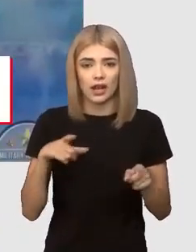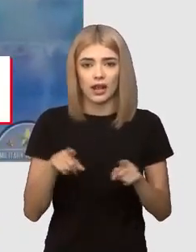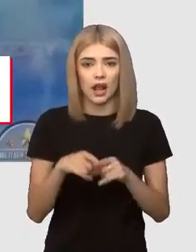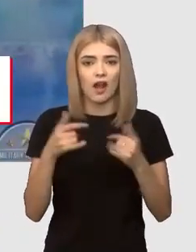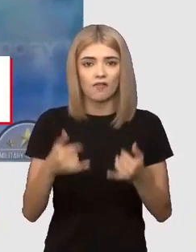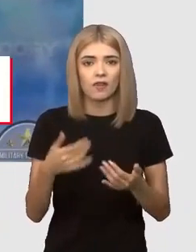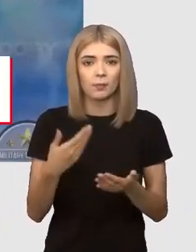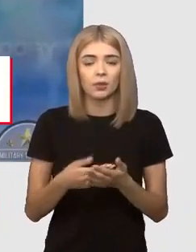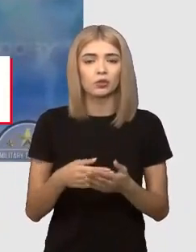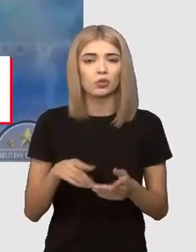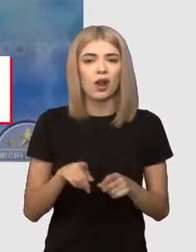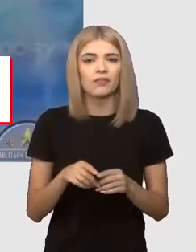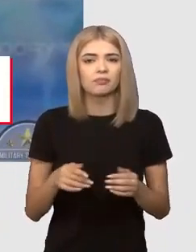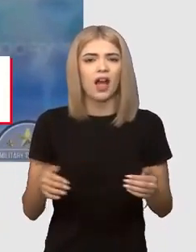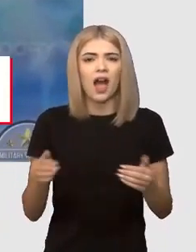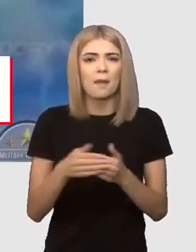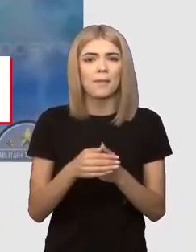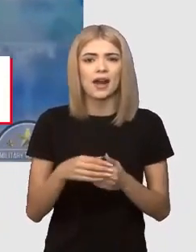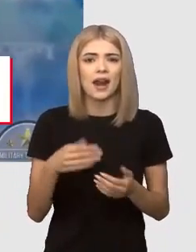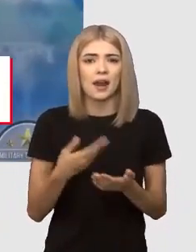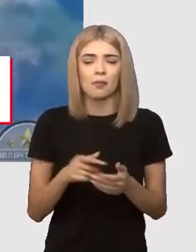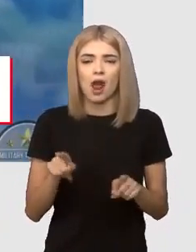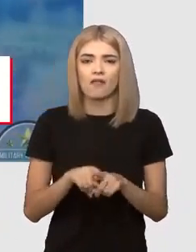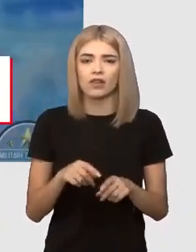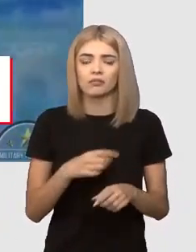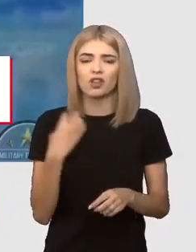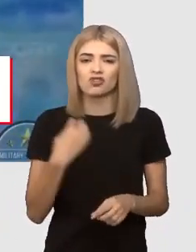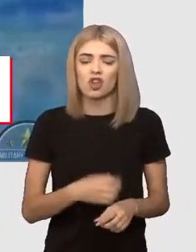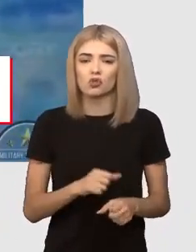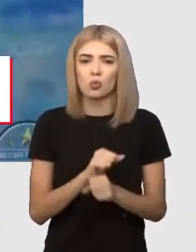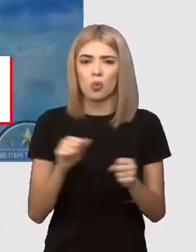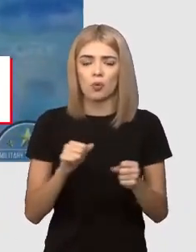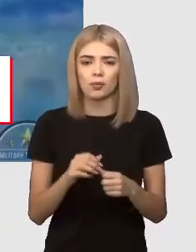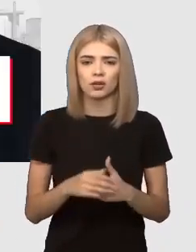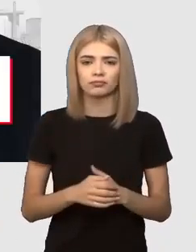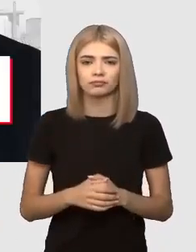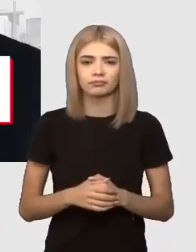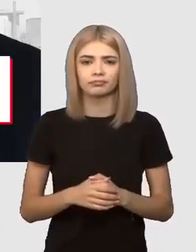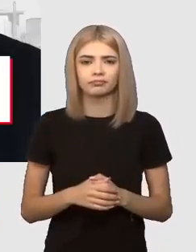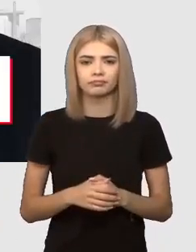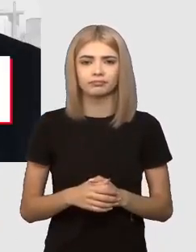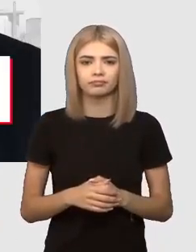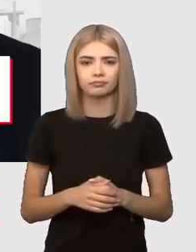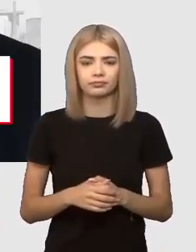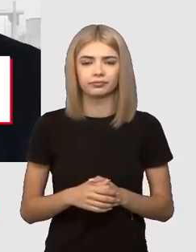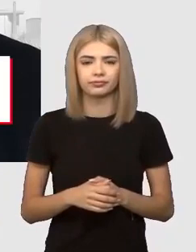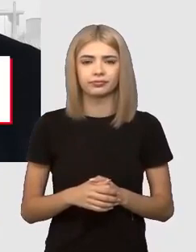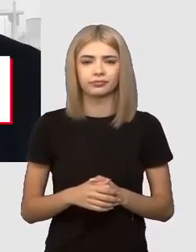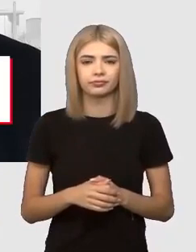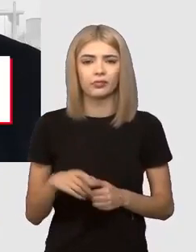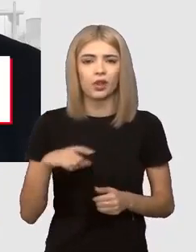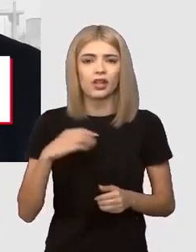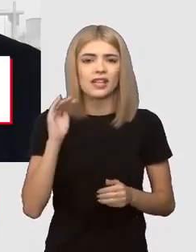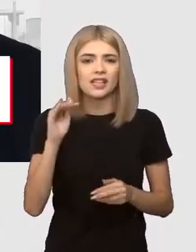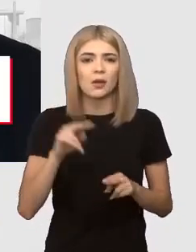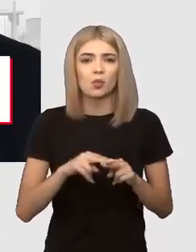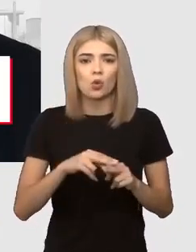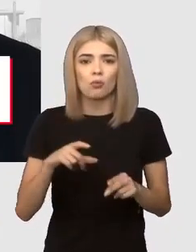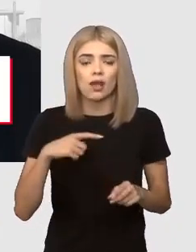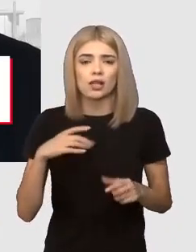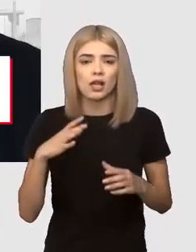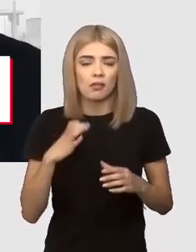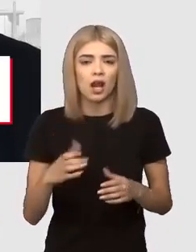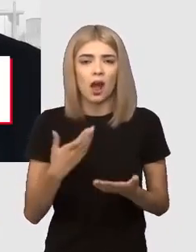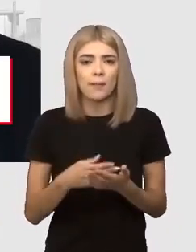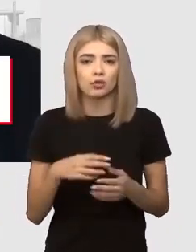folosită pe post de o static care poartă o centură de explozibil. Bucdan, nu poți să nu te întreb în primul rând cum ne poate afecta pe